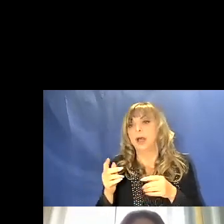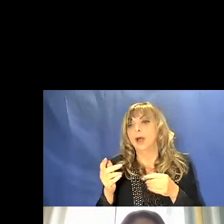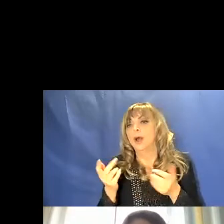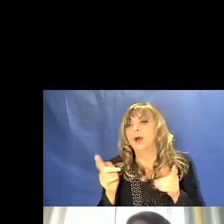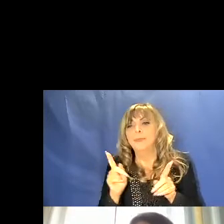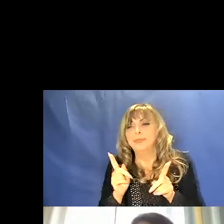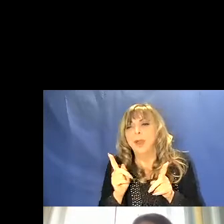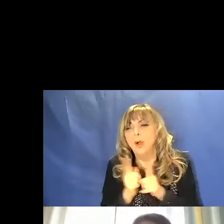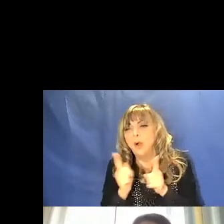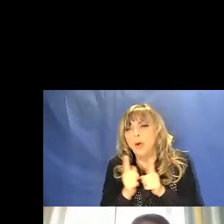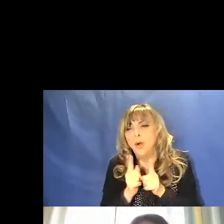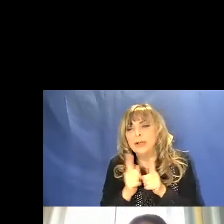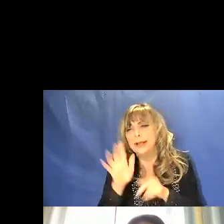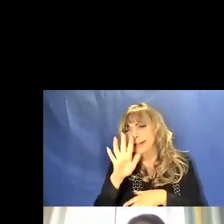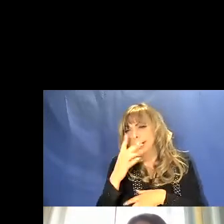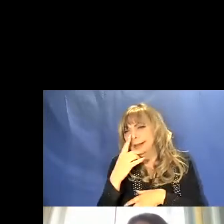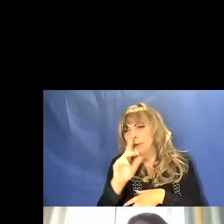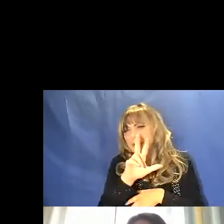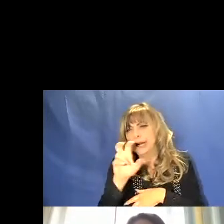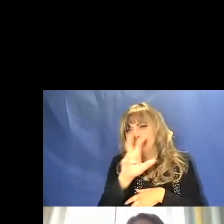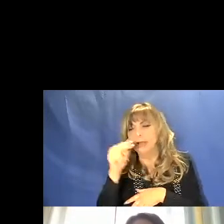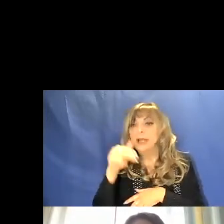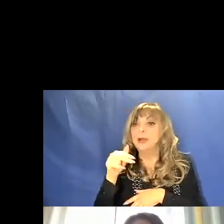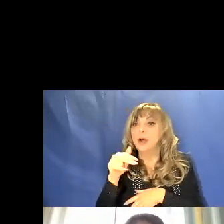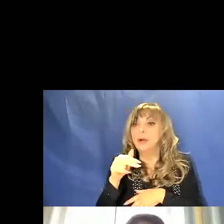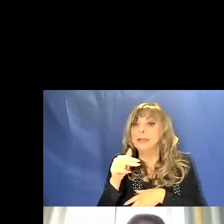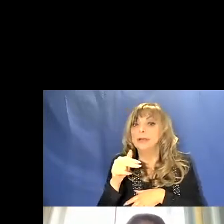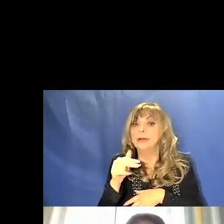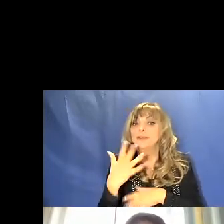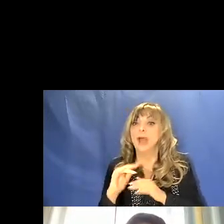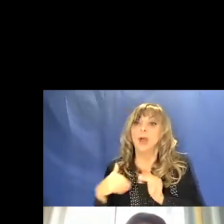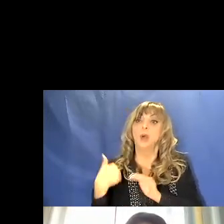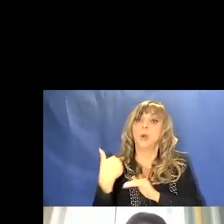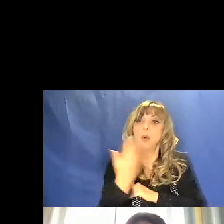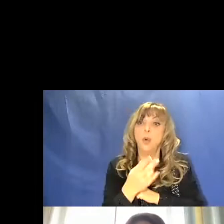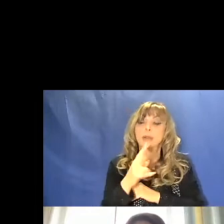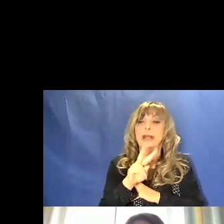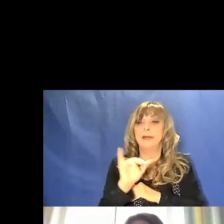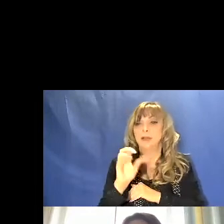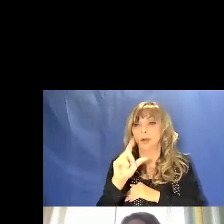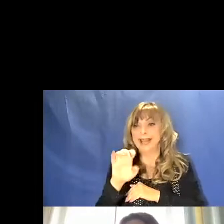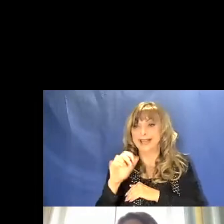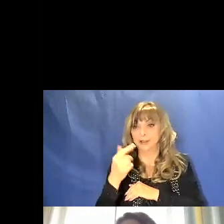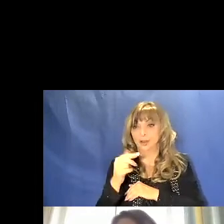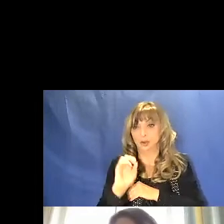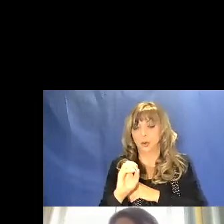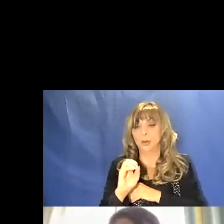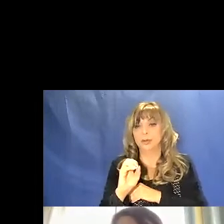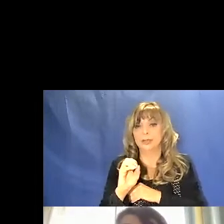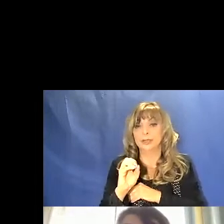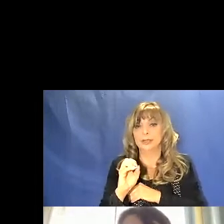nanometri, ecco che si va nell'ultra di oletto. Se è più